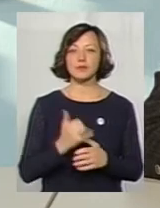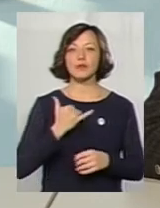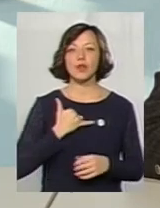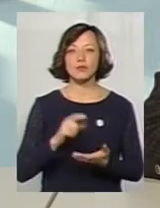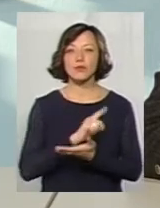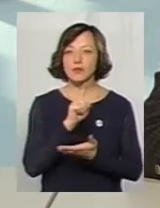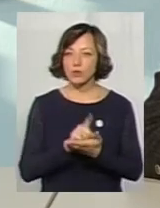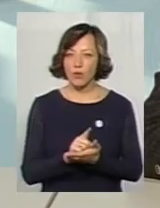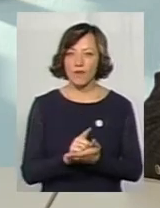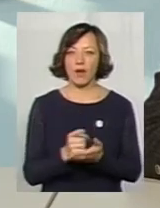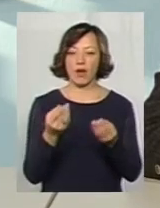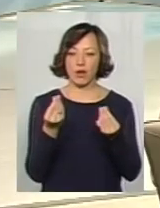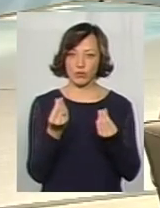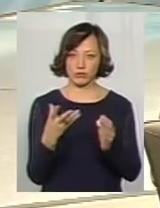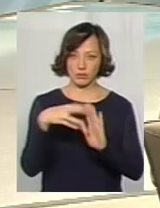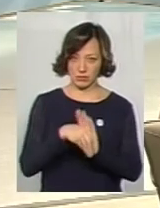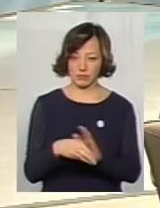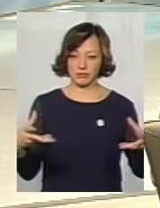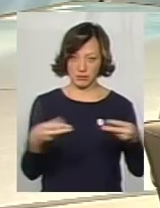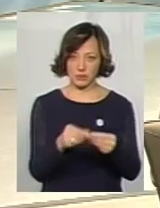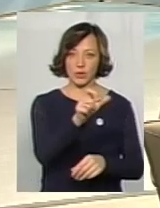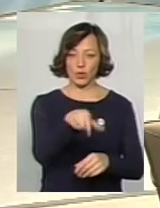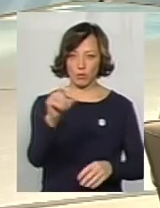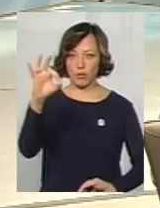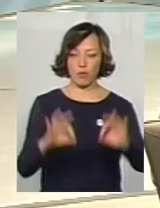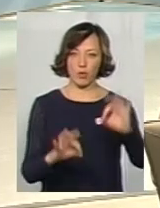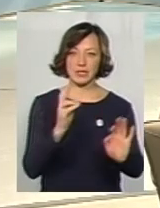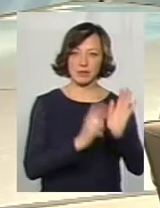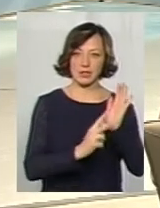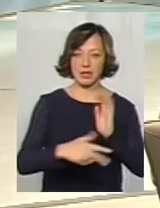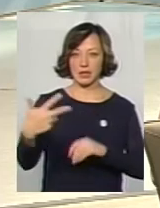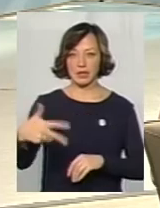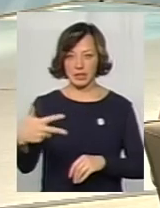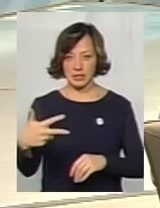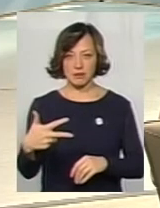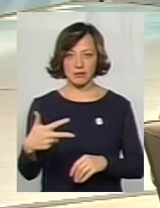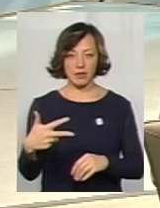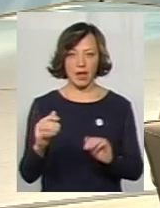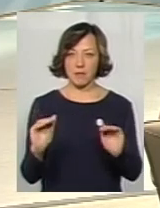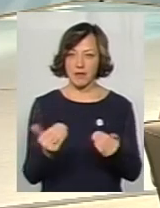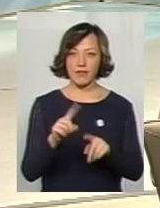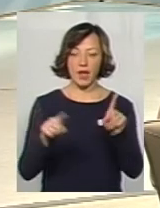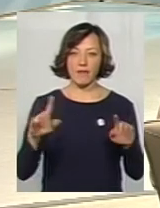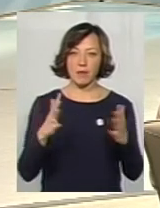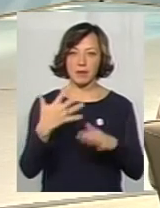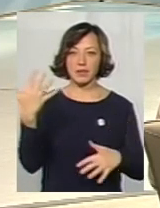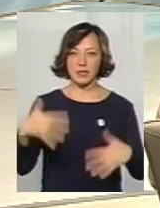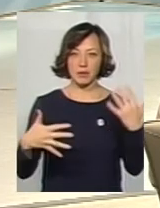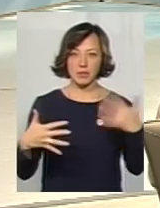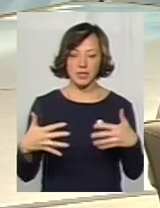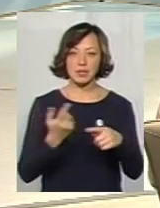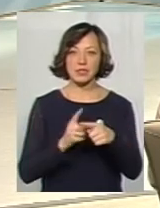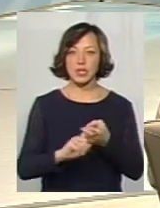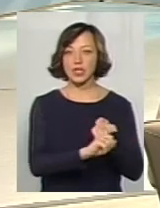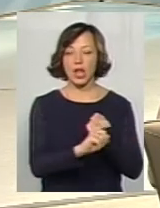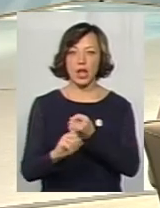обов'язково долюва участь мешканців. Пропорція 70 на 30, як мінімум. В деяких випадках це 50 на 50. Це